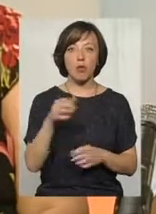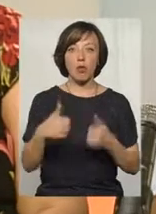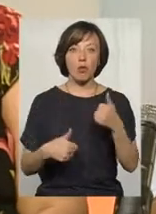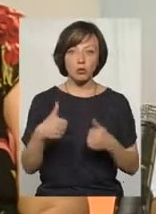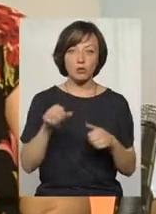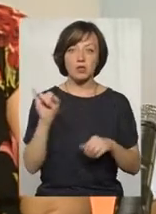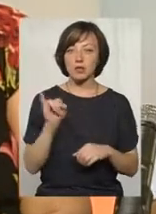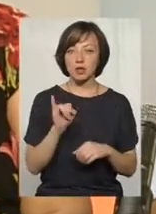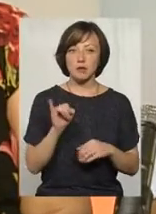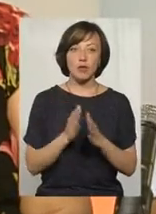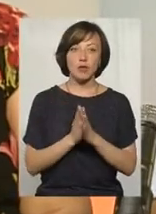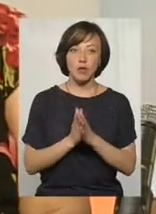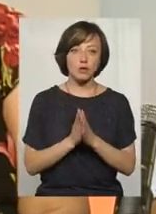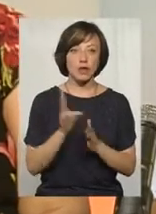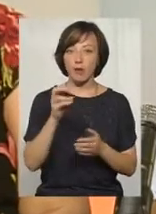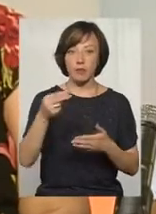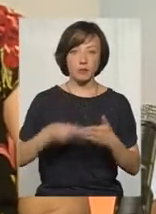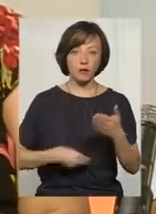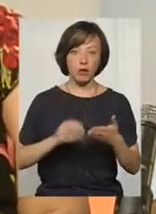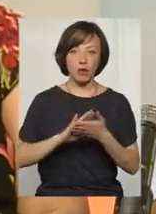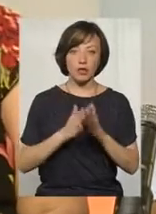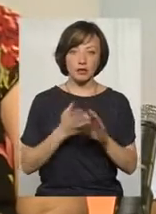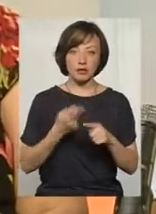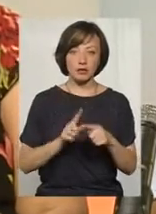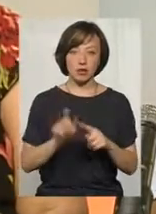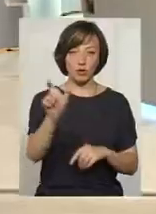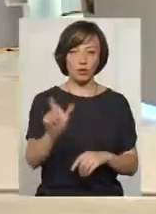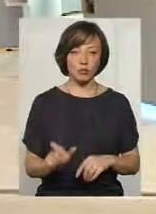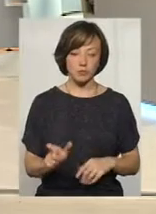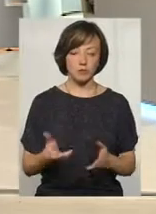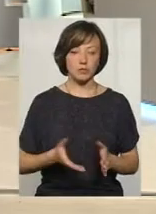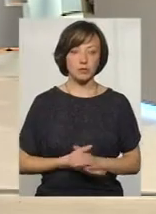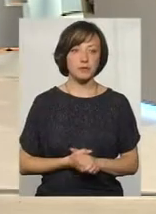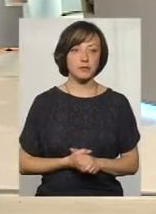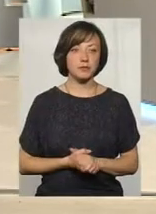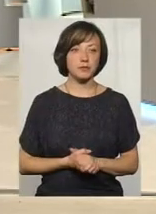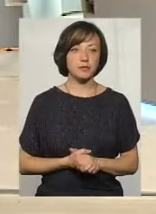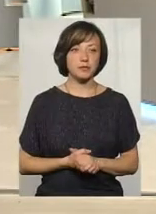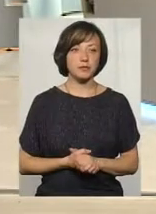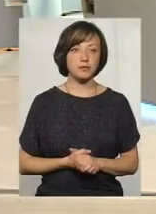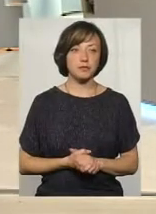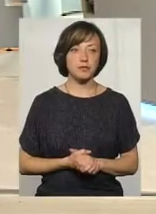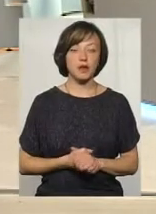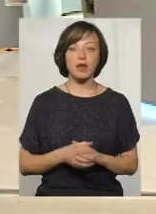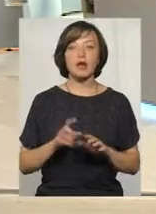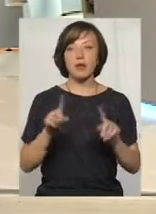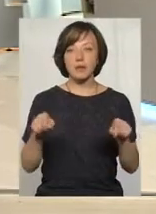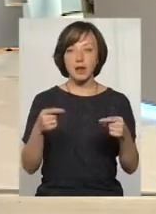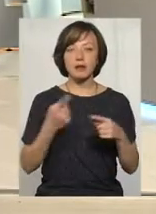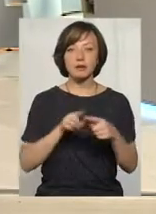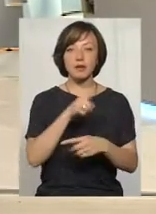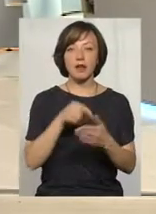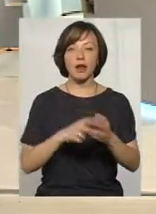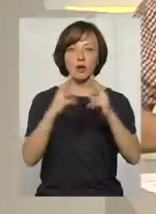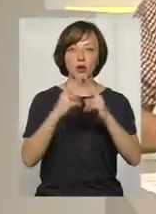і просять його не підписувати контракт з обраною конкурсною комісією Ольгою Долинською, ну, і поставити це питання на роззят сесії.